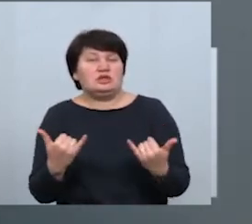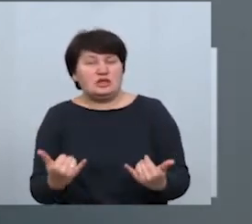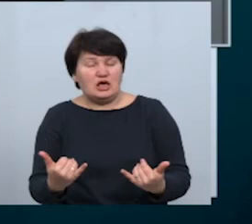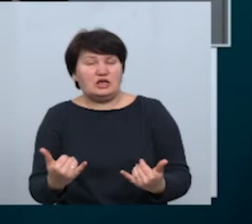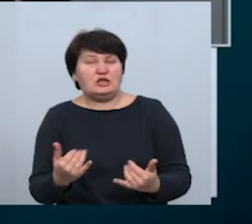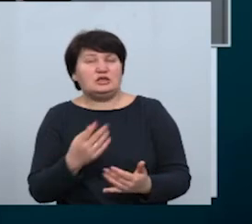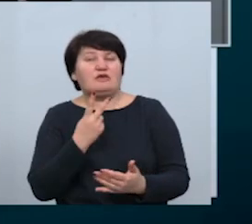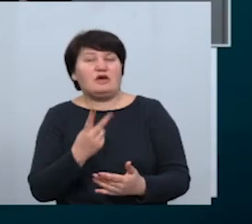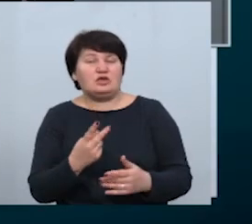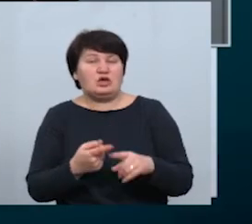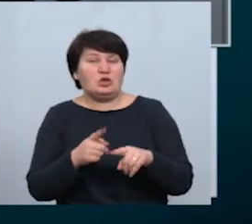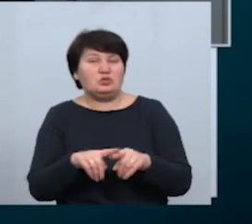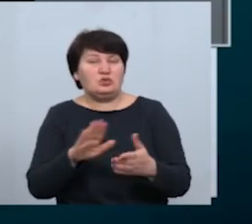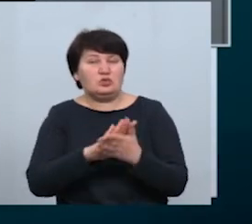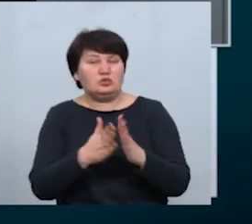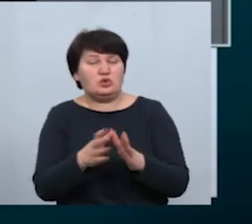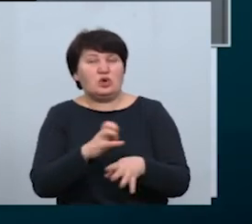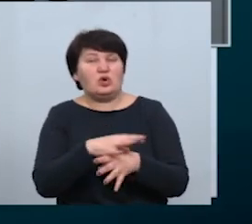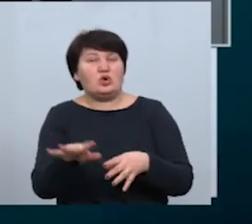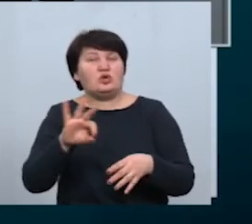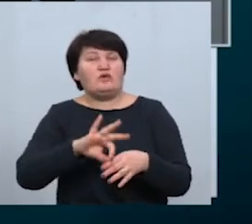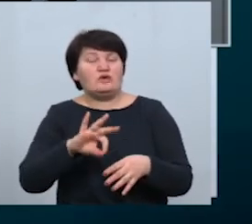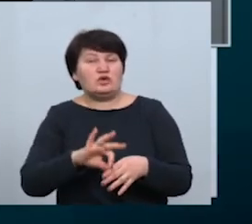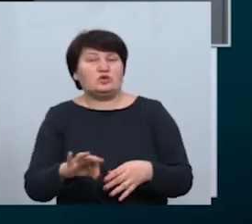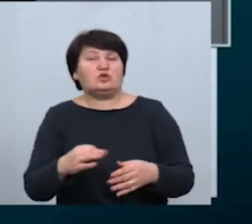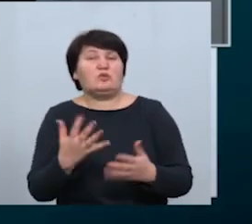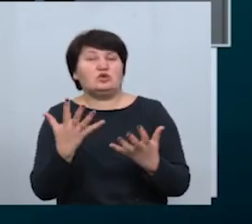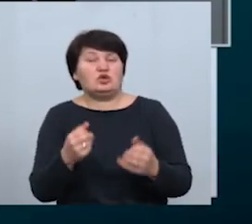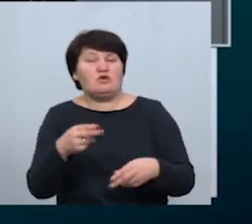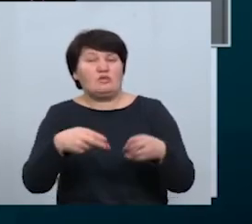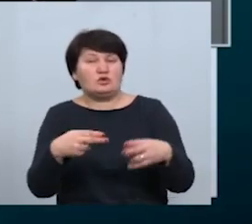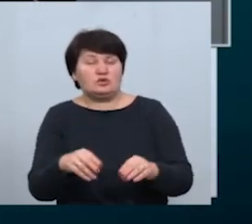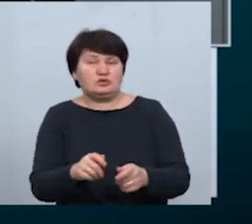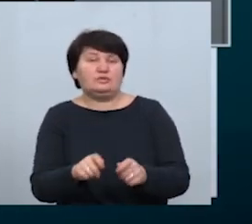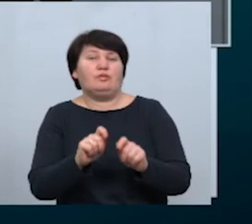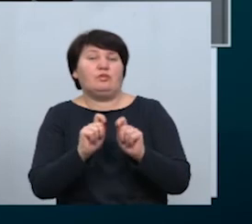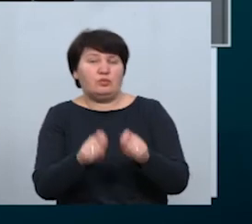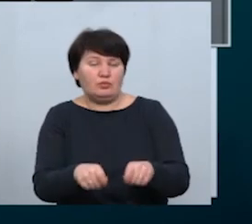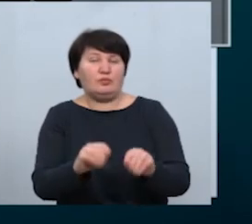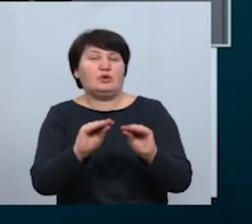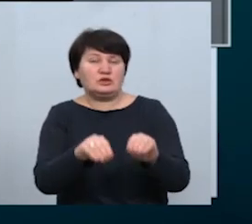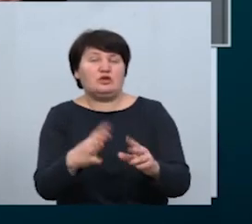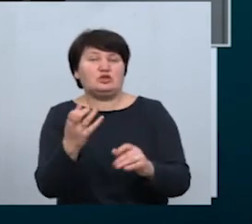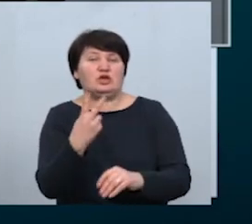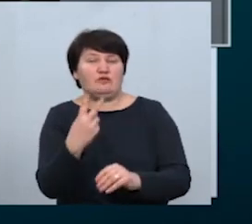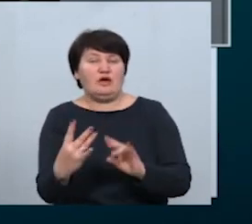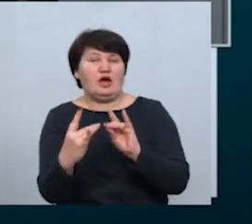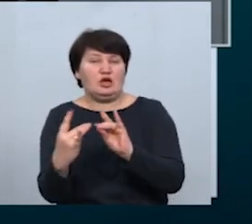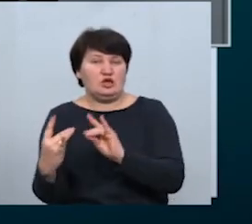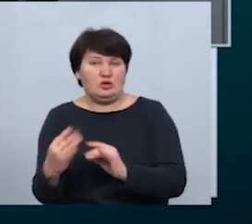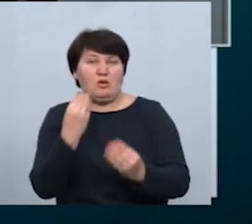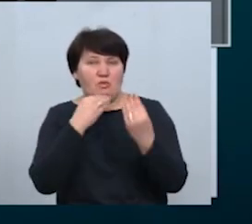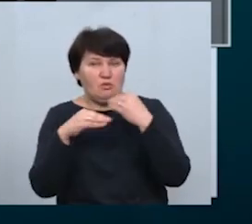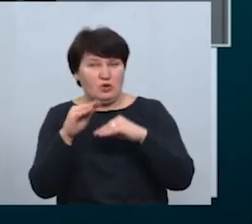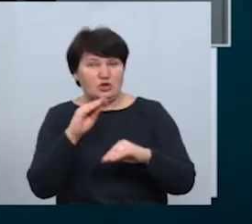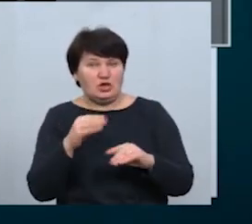ситуацію з коронавірусом, ми ще і в операційній розгорнули ще два ліжка. Тобто покращення, власне, це